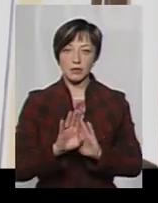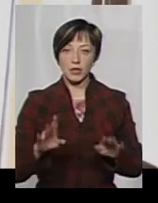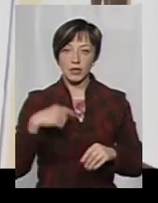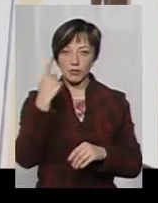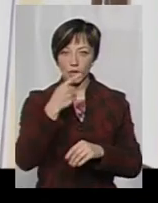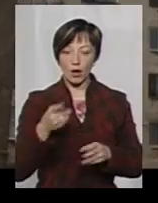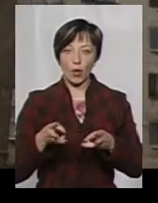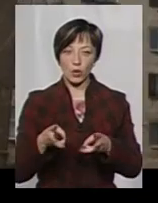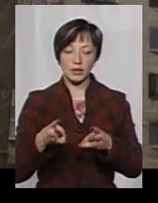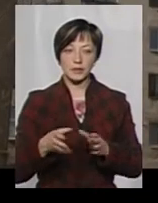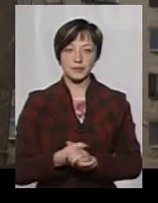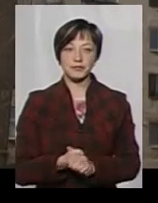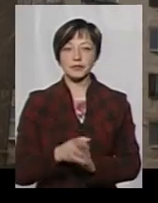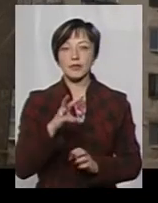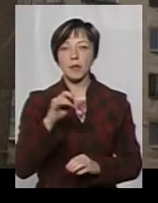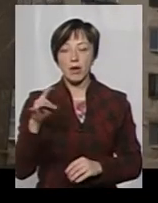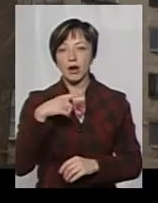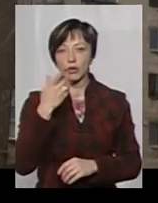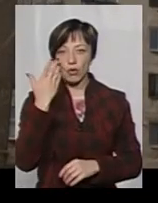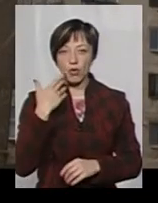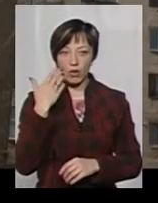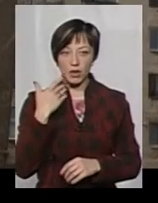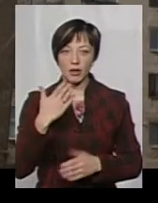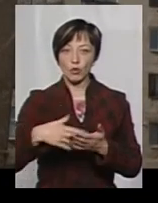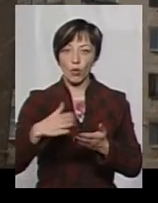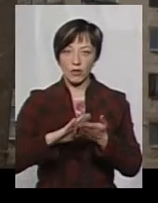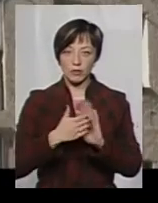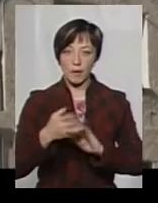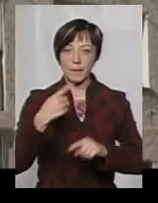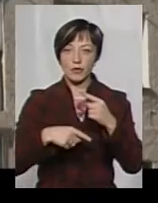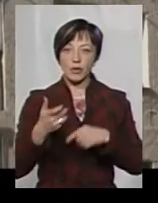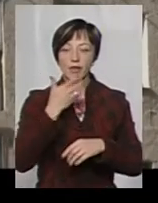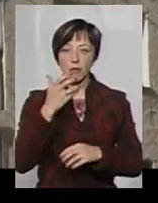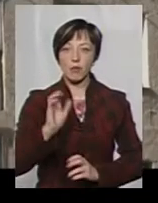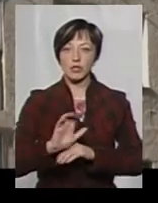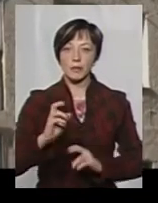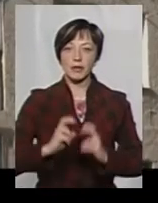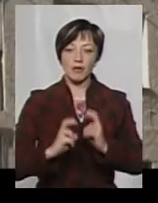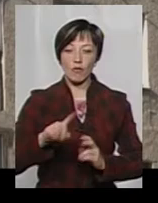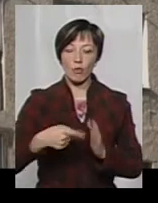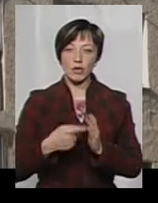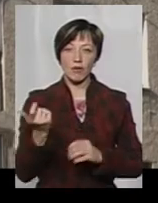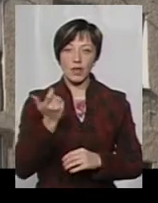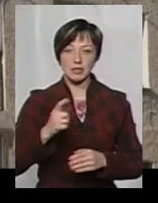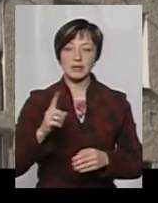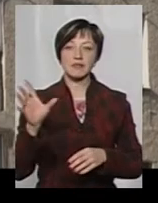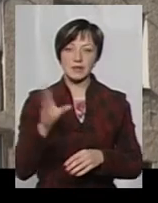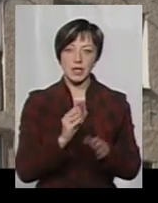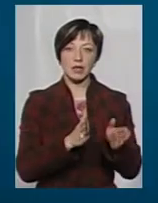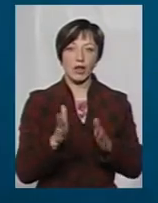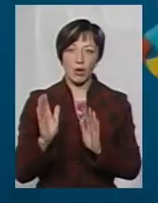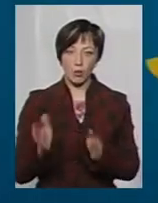індивідуальні котли». Тамер «Шепетівки» запевняє, коли концесію розірвуть і повернуть теплопостачальне підприємство в комунальну власність міста, все